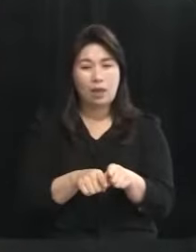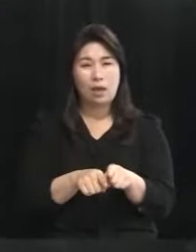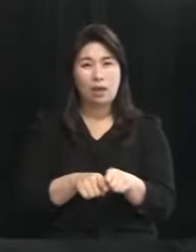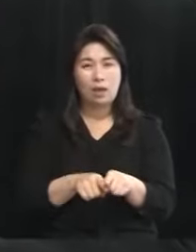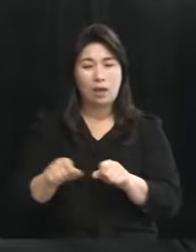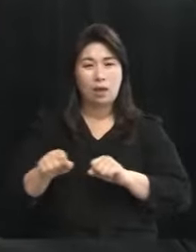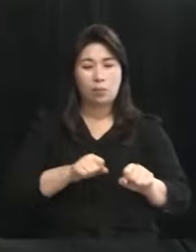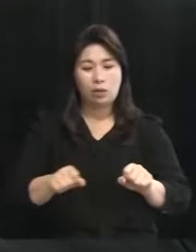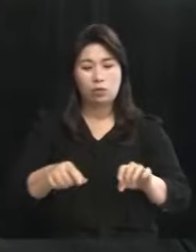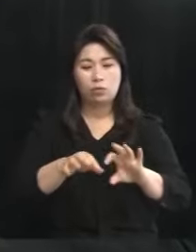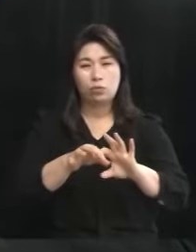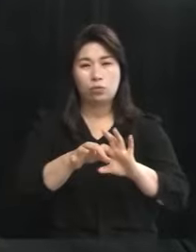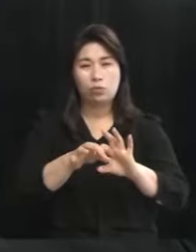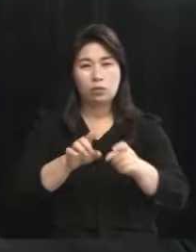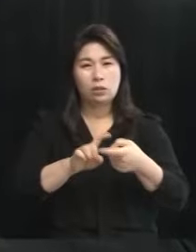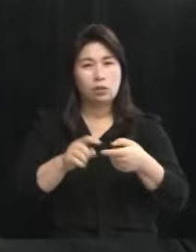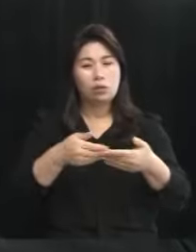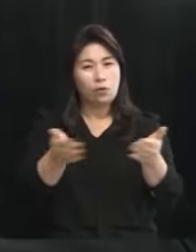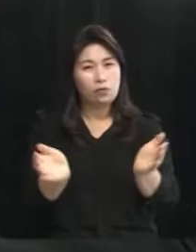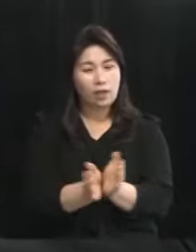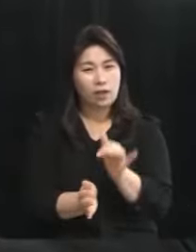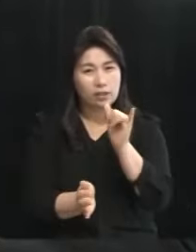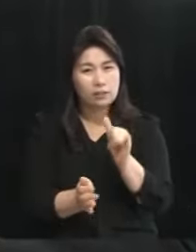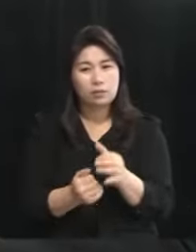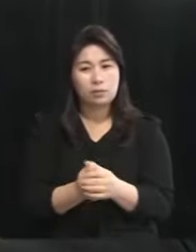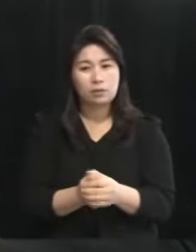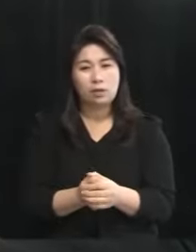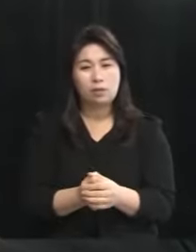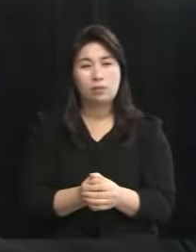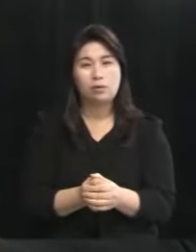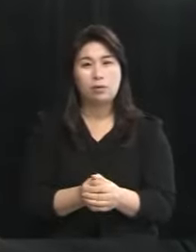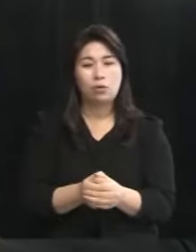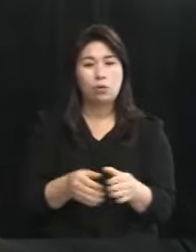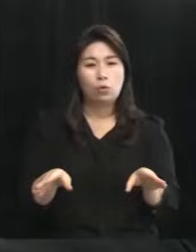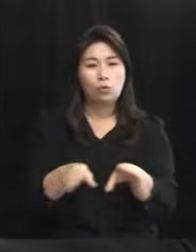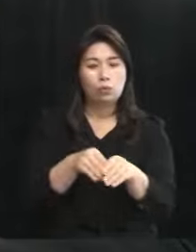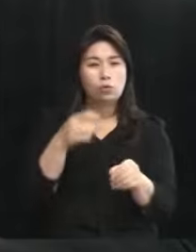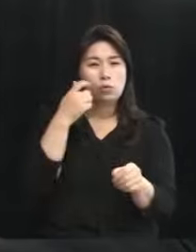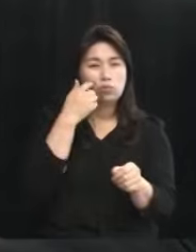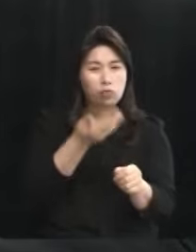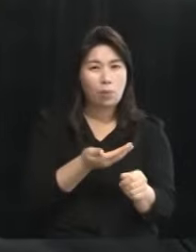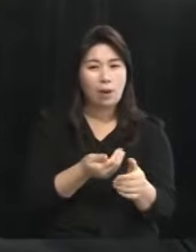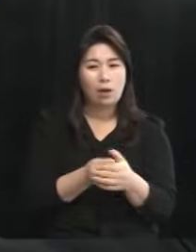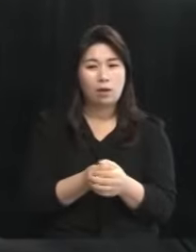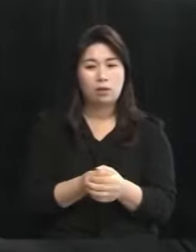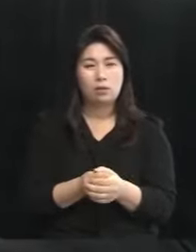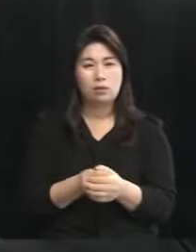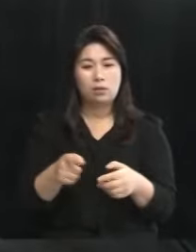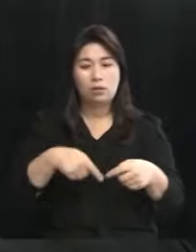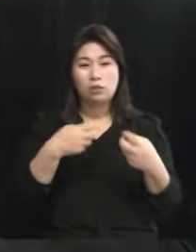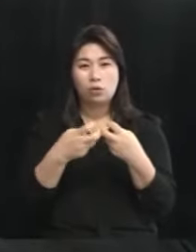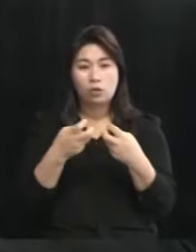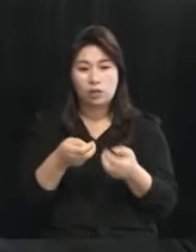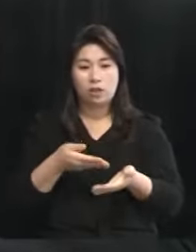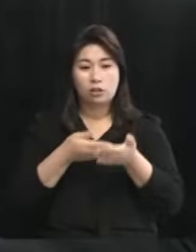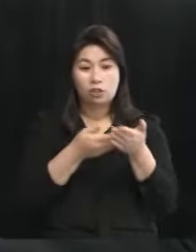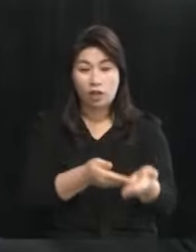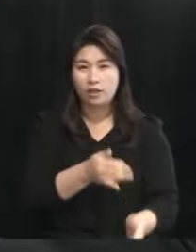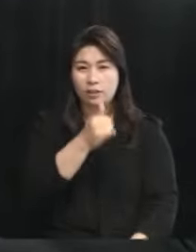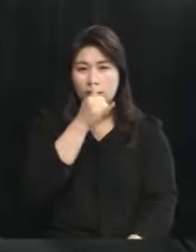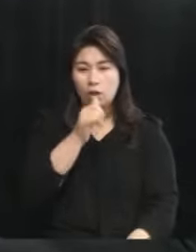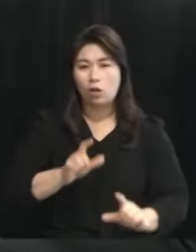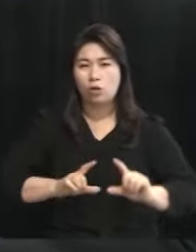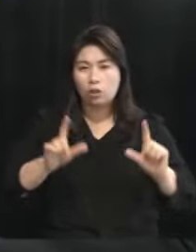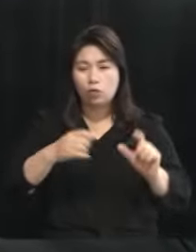연대체가 있습니다 이 연대체에서 제주도내 총선 후보들에게 물었습니다 그리고 정책 제안을 했습니다 이